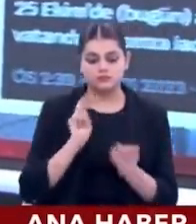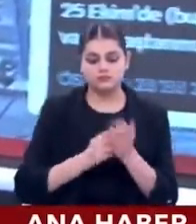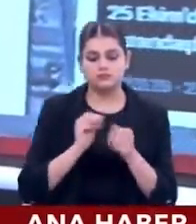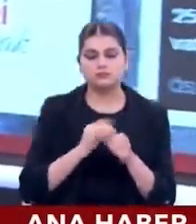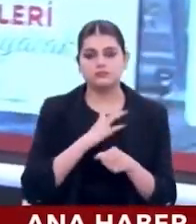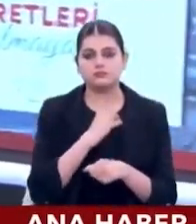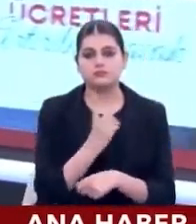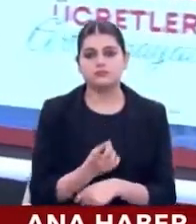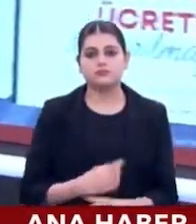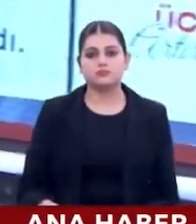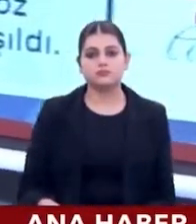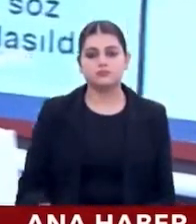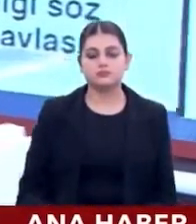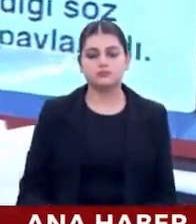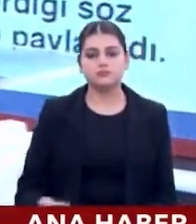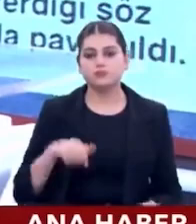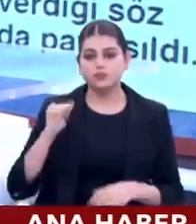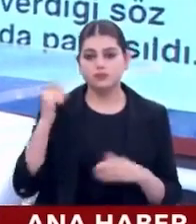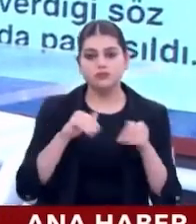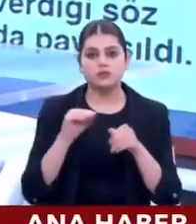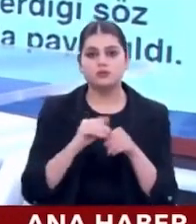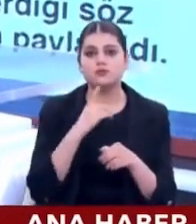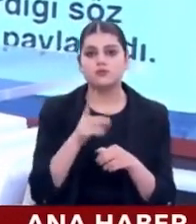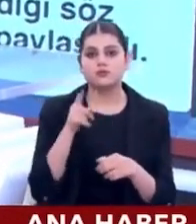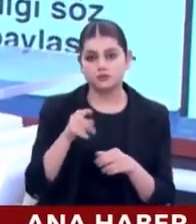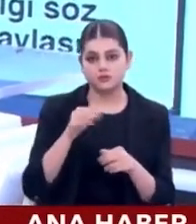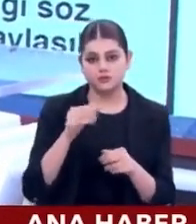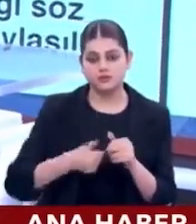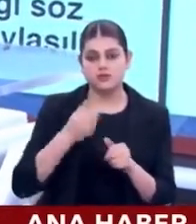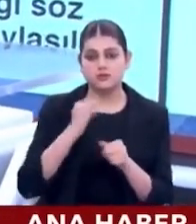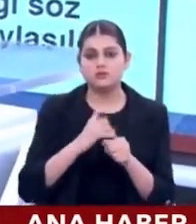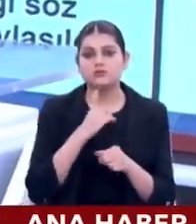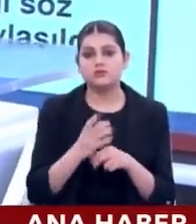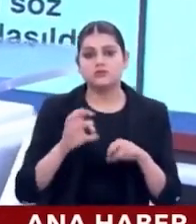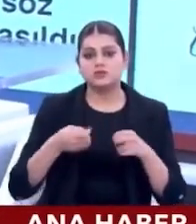getirilmesini. Biz de bunu gündeme getirdik. Onların elçisi olduk. İşimiz bu zaten.